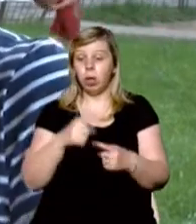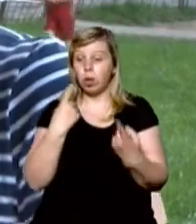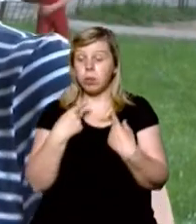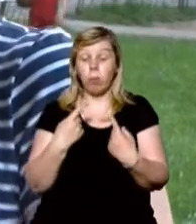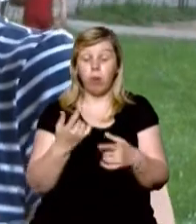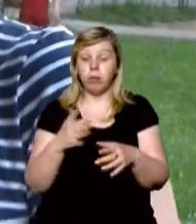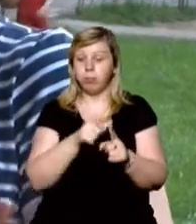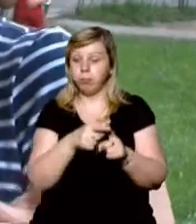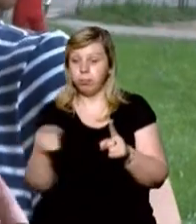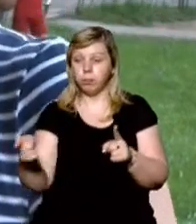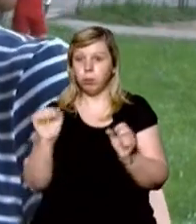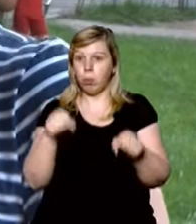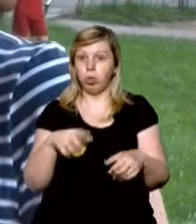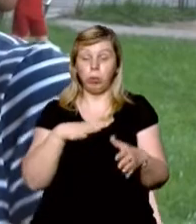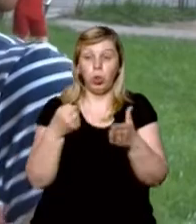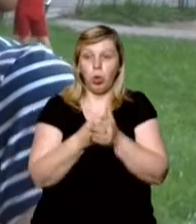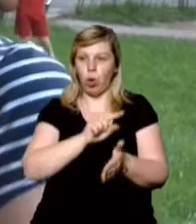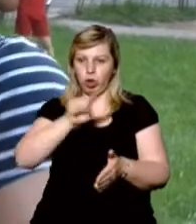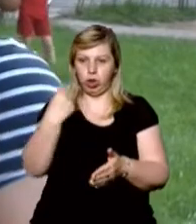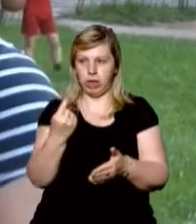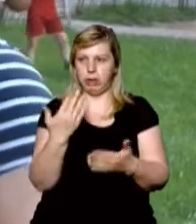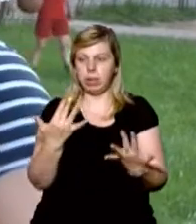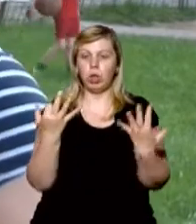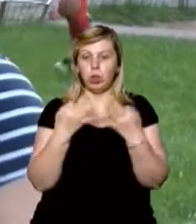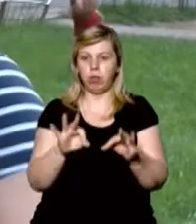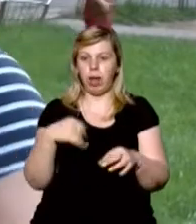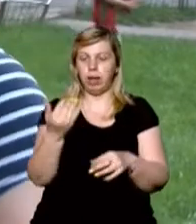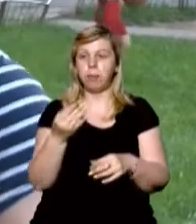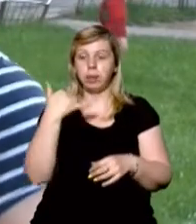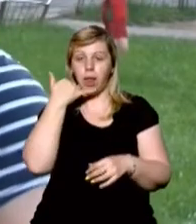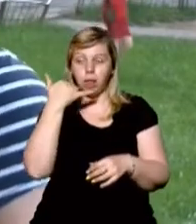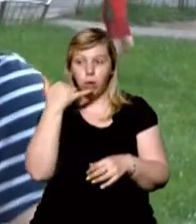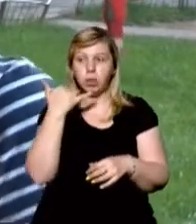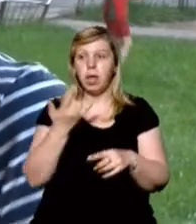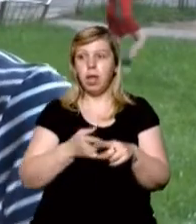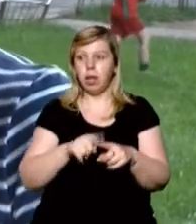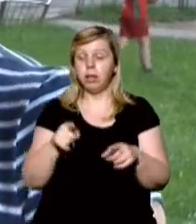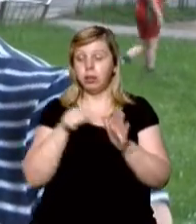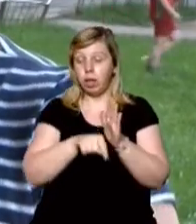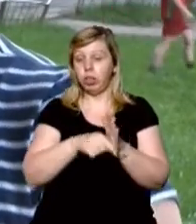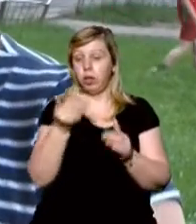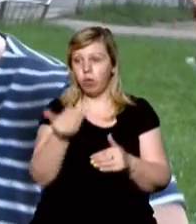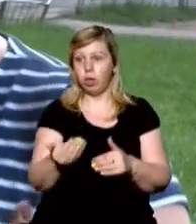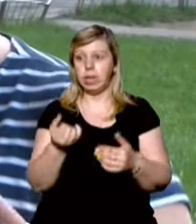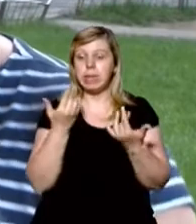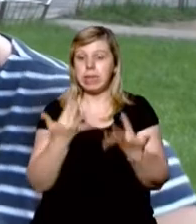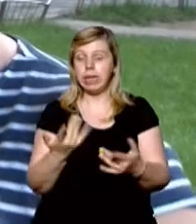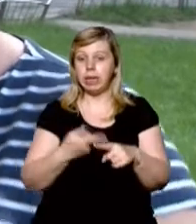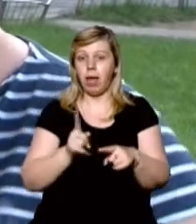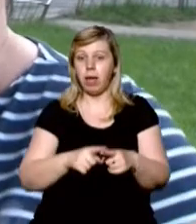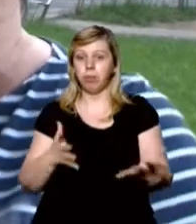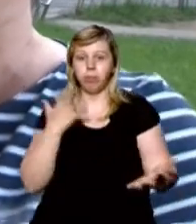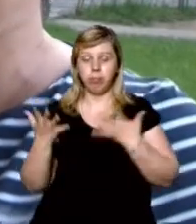тримали протягом до години, скільки їм дозволяло давати телефон. І вони настільки це